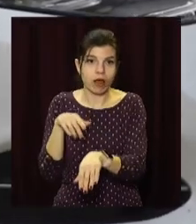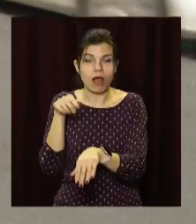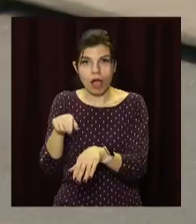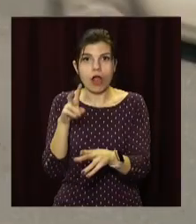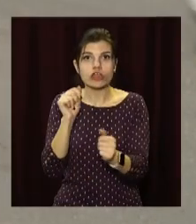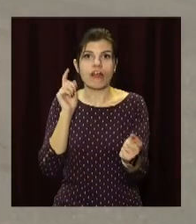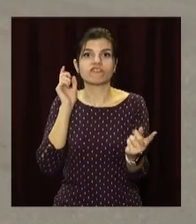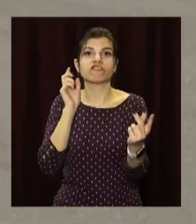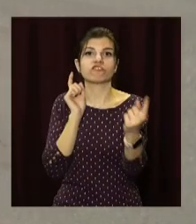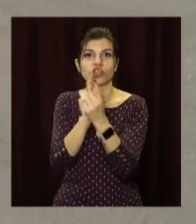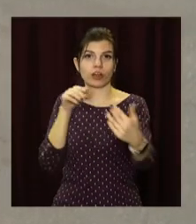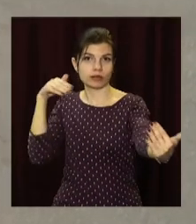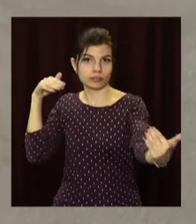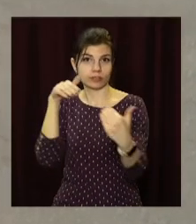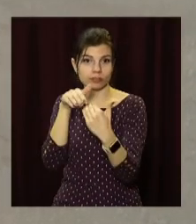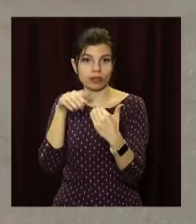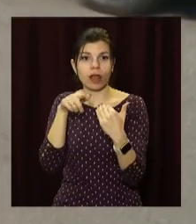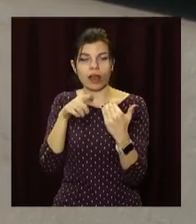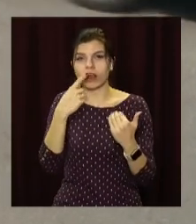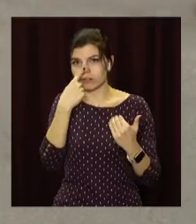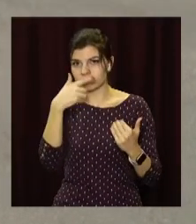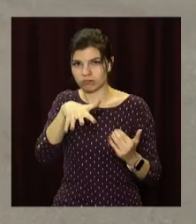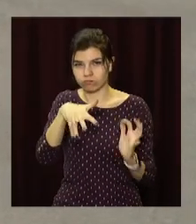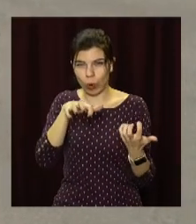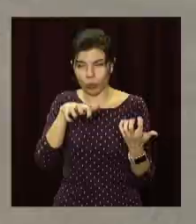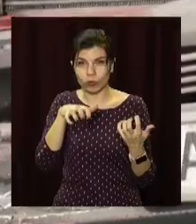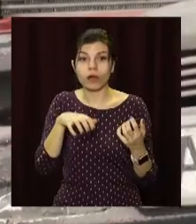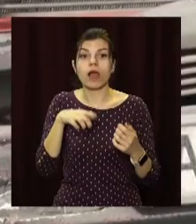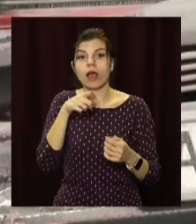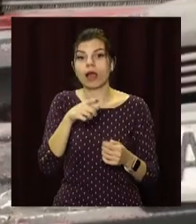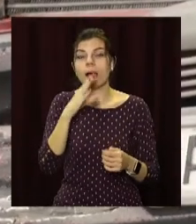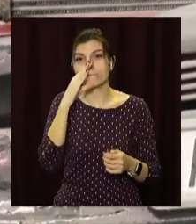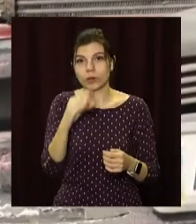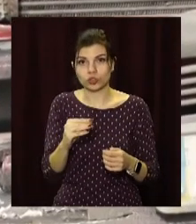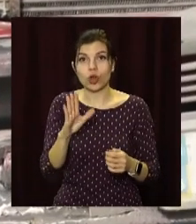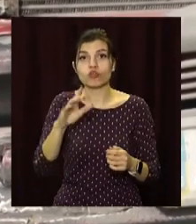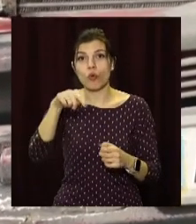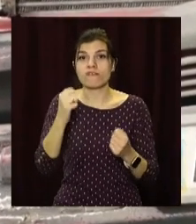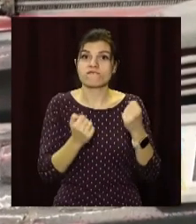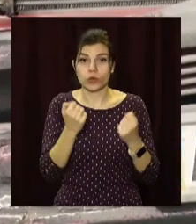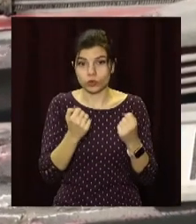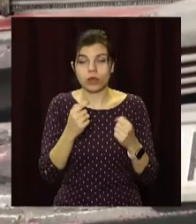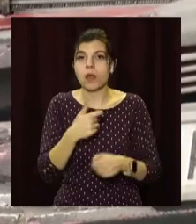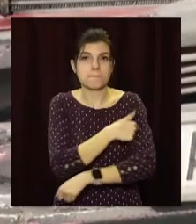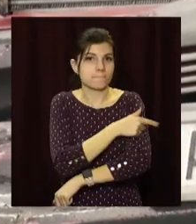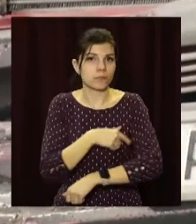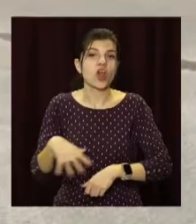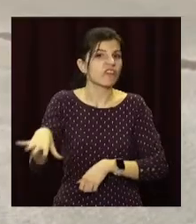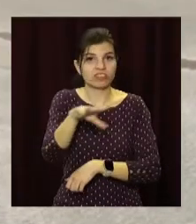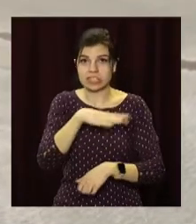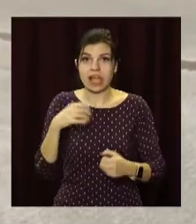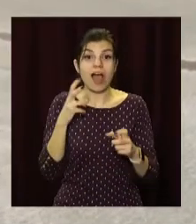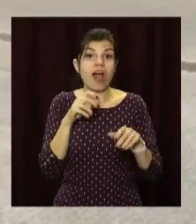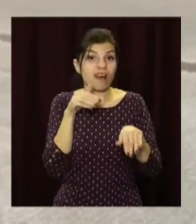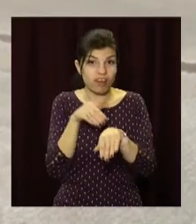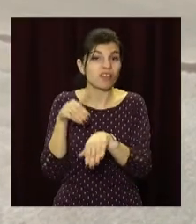назустріч. В обох автівках ушкоджені бампери. В салоні мікроавтобуса перебував тільки водій. Від меддопомоги всі учасники